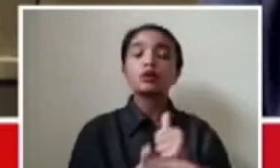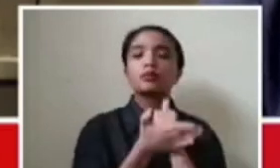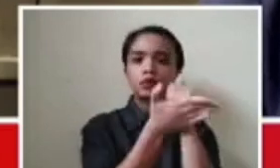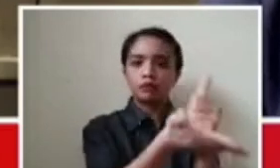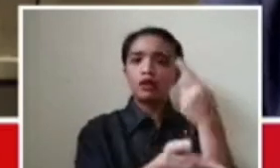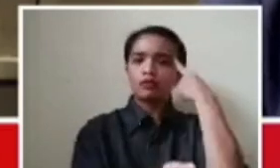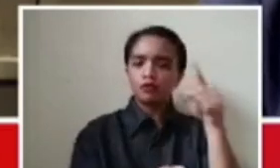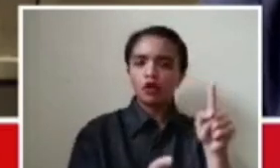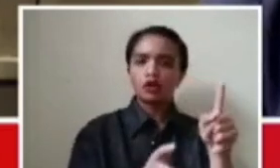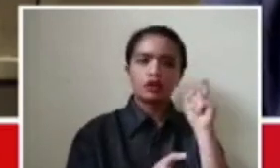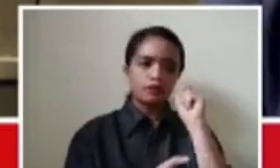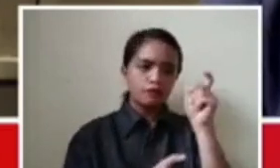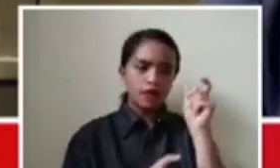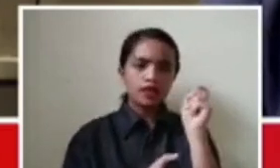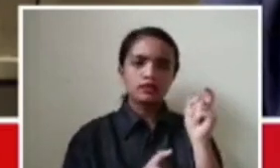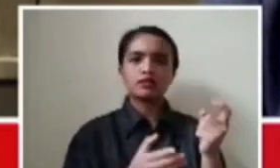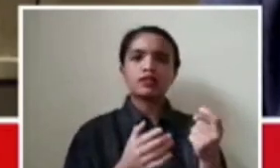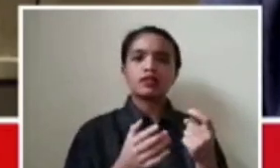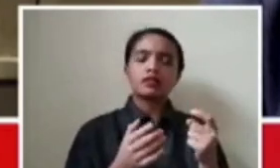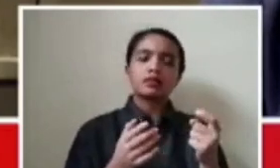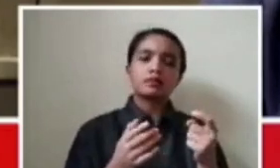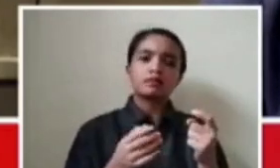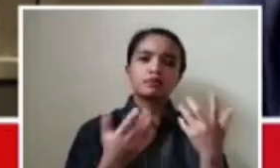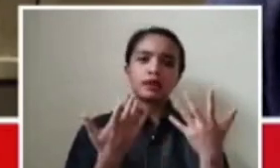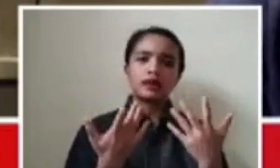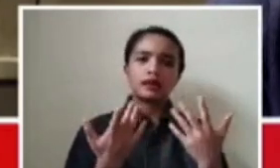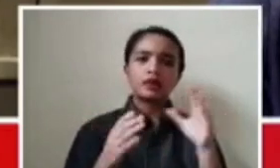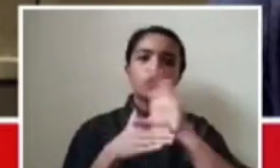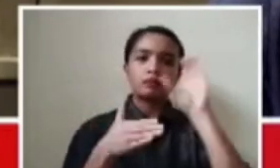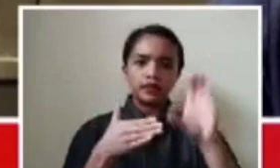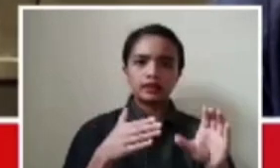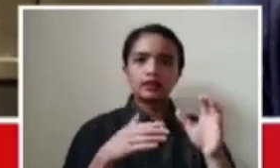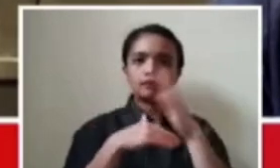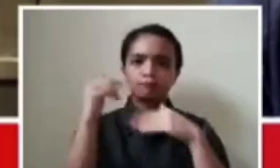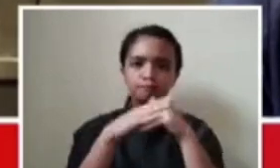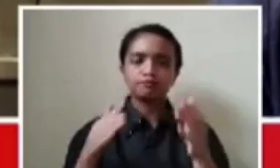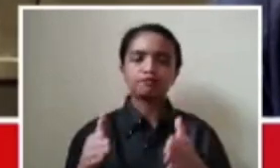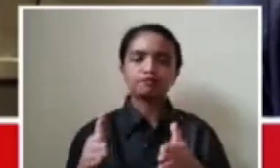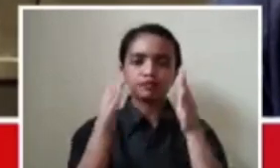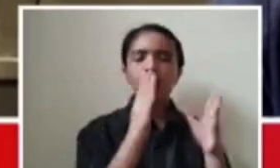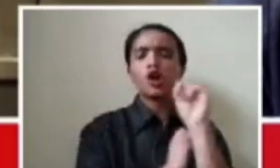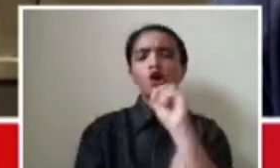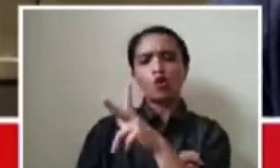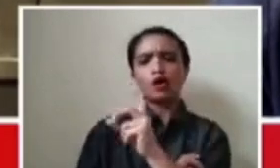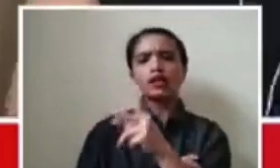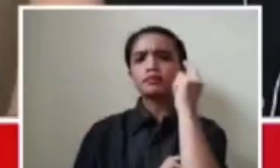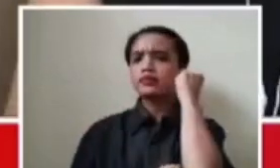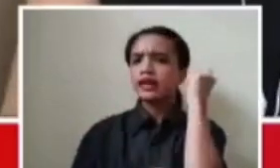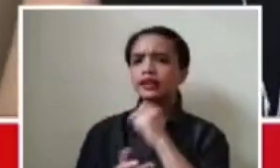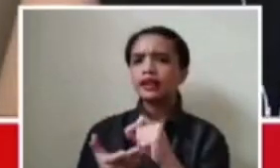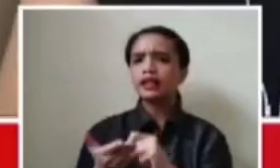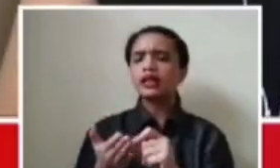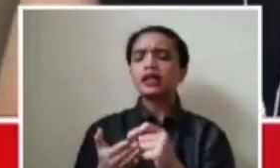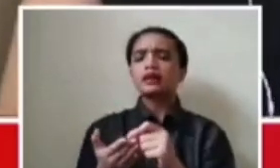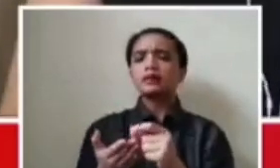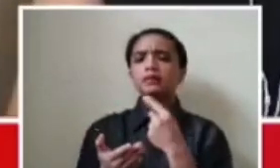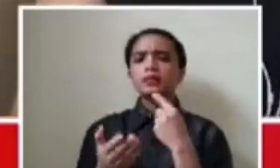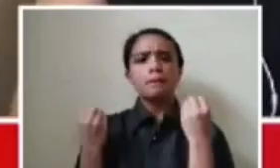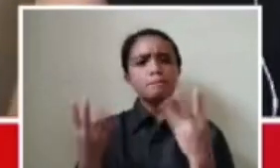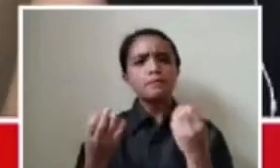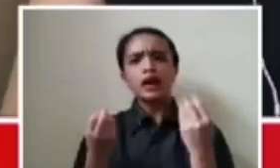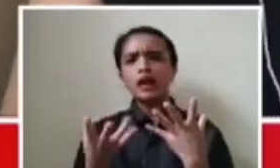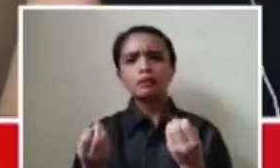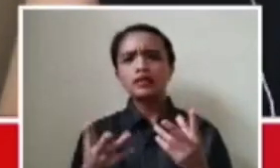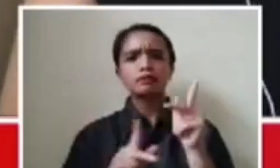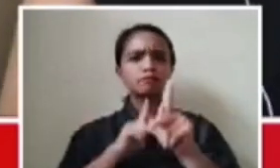namin habulin ang target implementation namin. So, Secretary, pwede po natin sabihin on track pa rin po yung